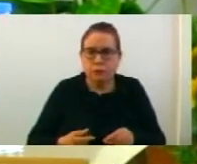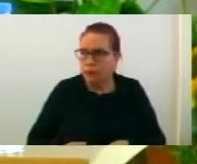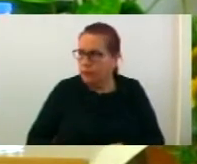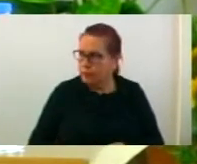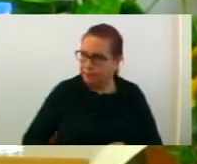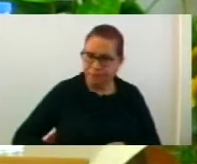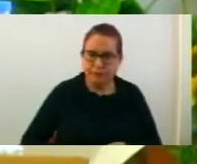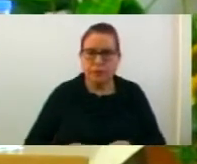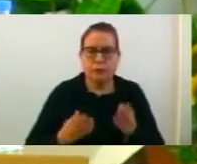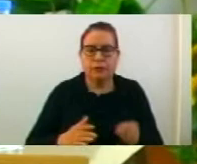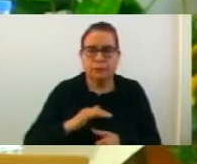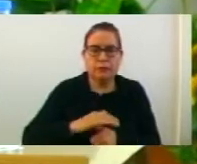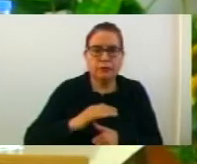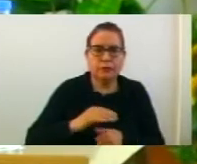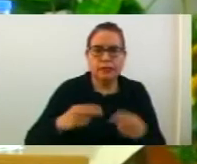Благодарам.